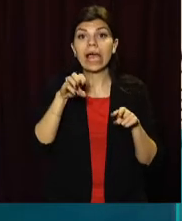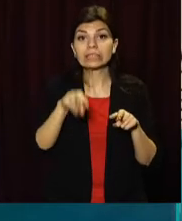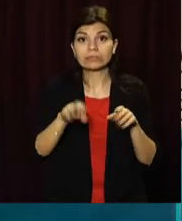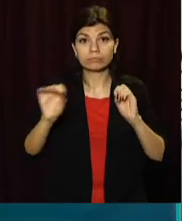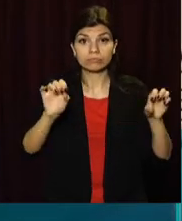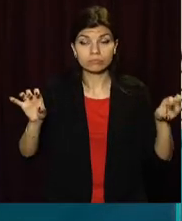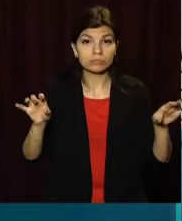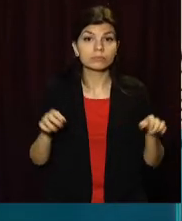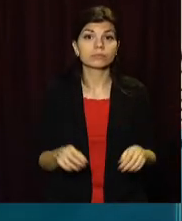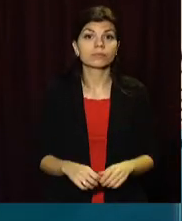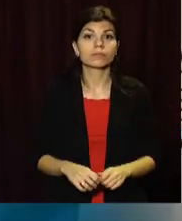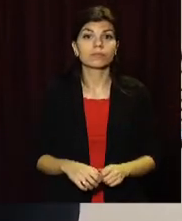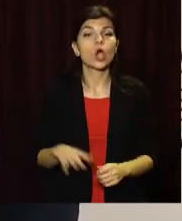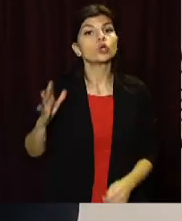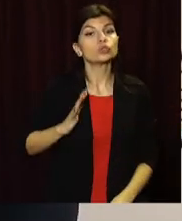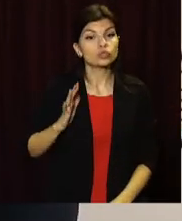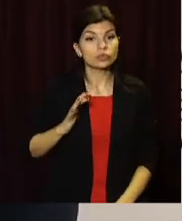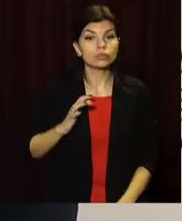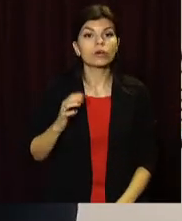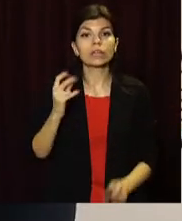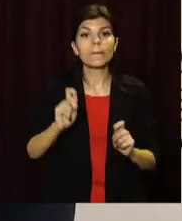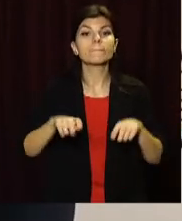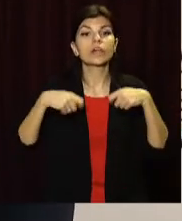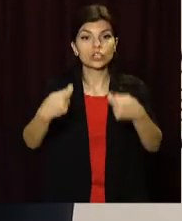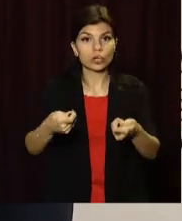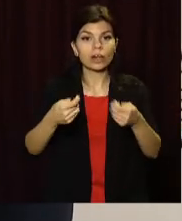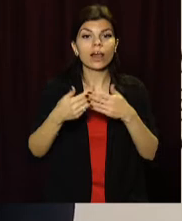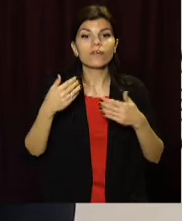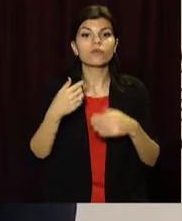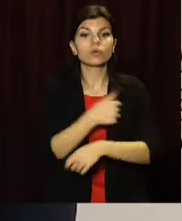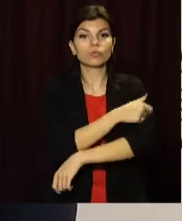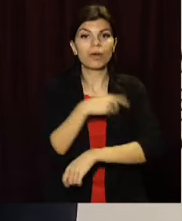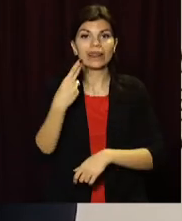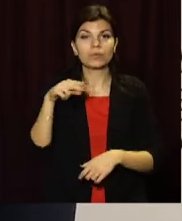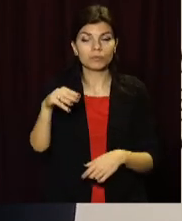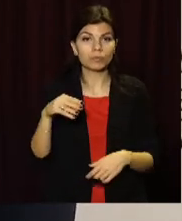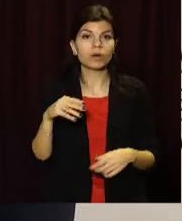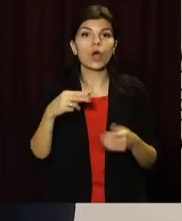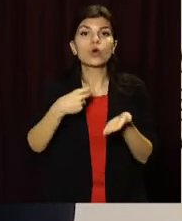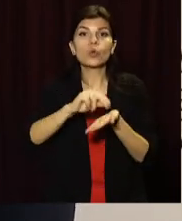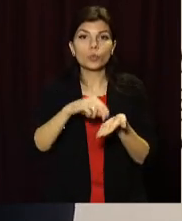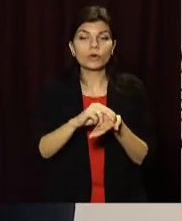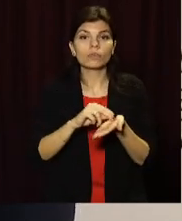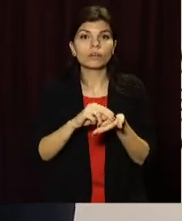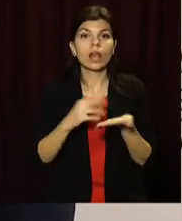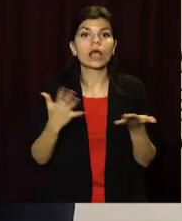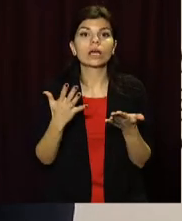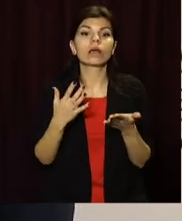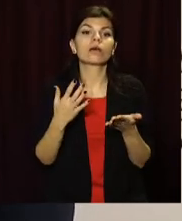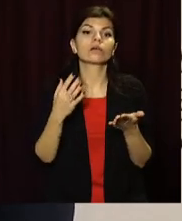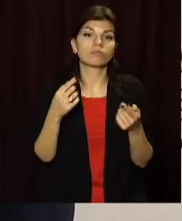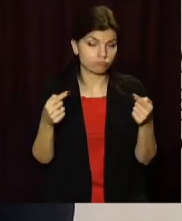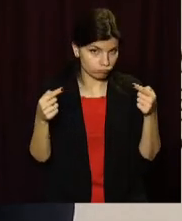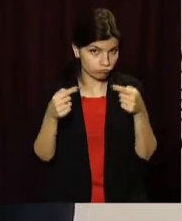Очікуємо на передачу від ДП медичної закупівлі, яке визначено